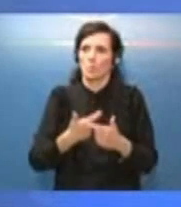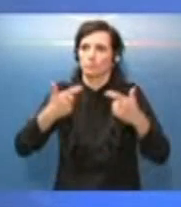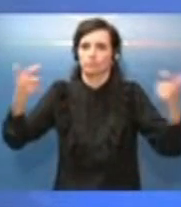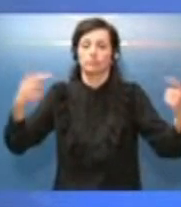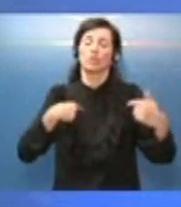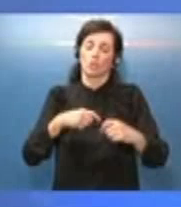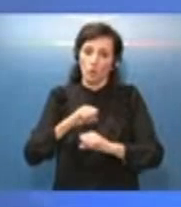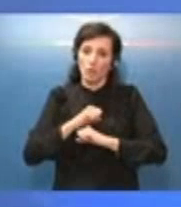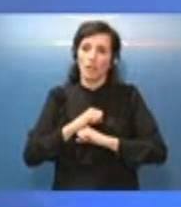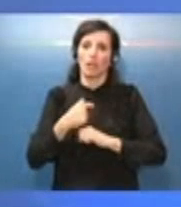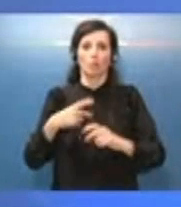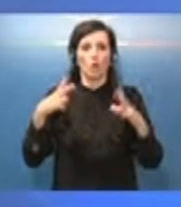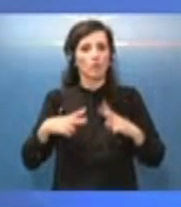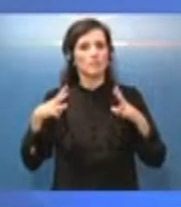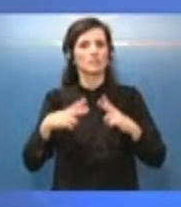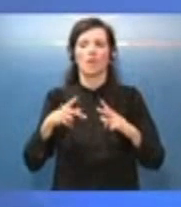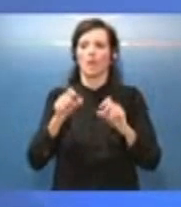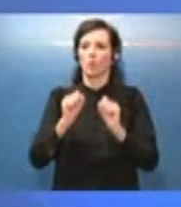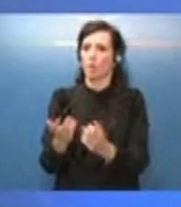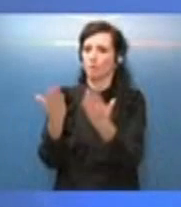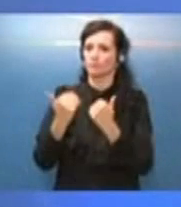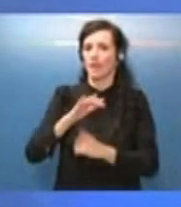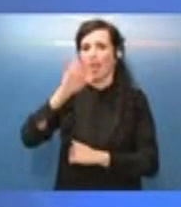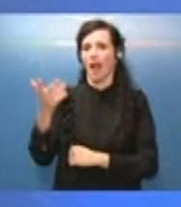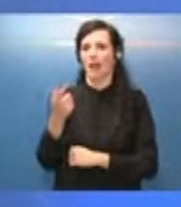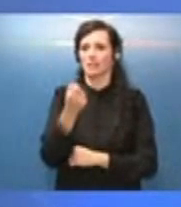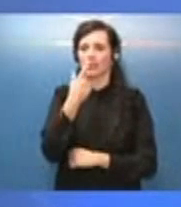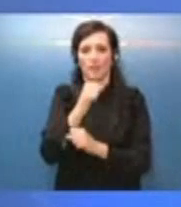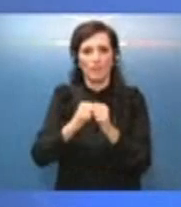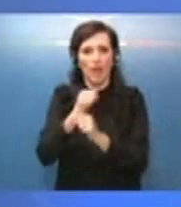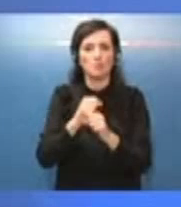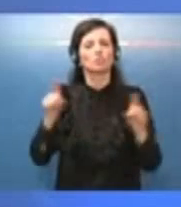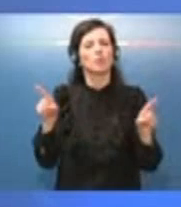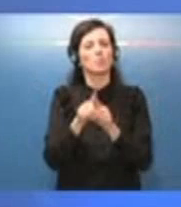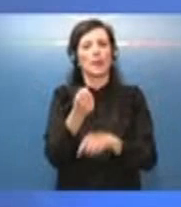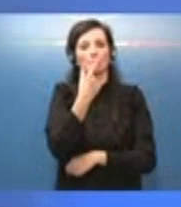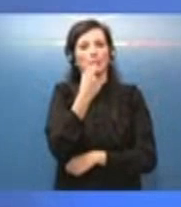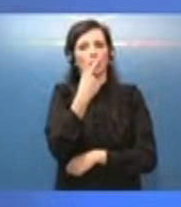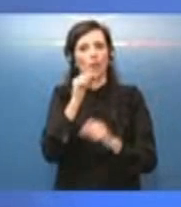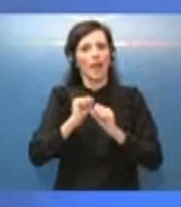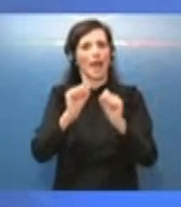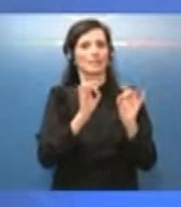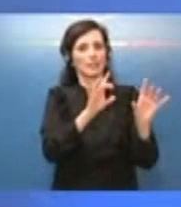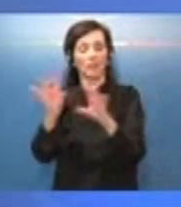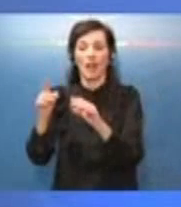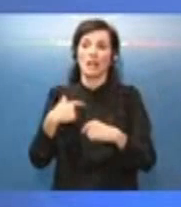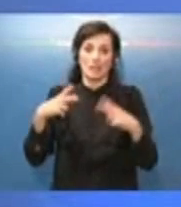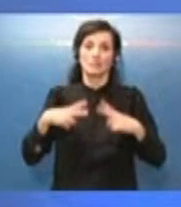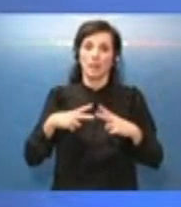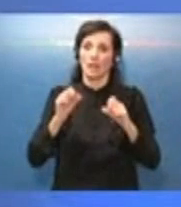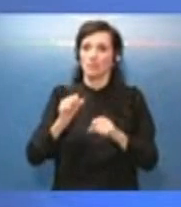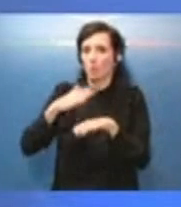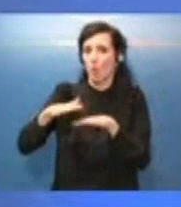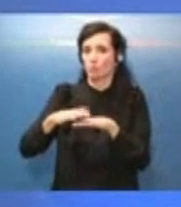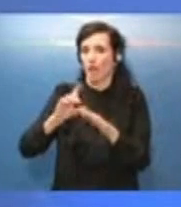per l'acquisto di altri farmaci penso ad esempio alle pillole antivirali che speriamo di poter utilizzare al più presto e io